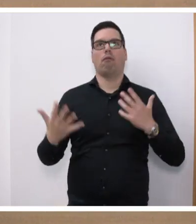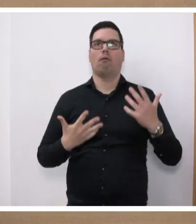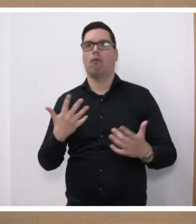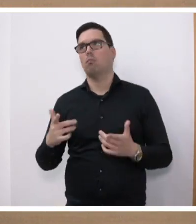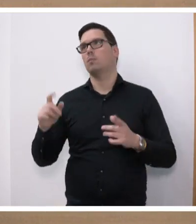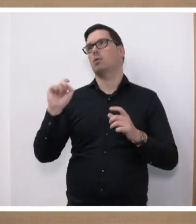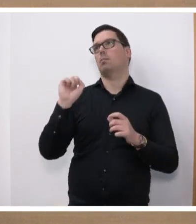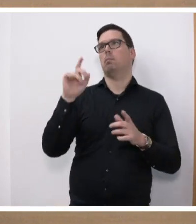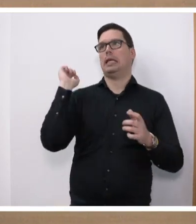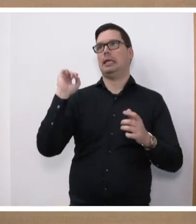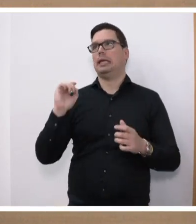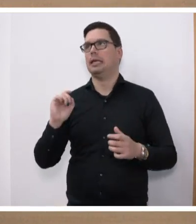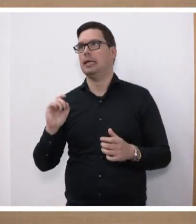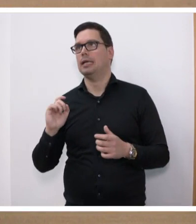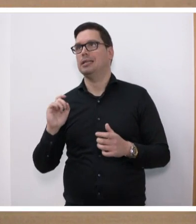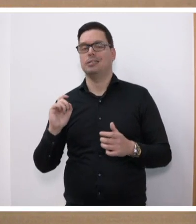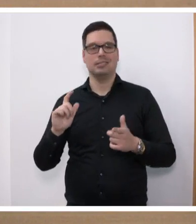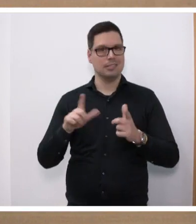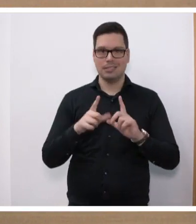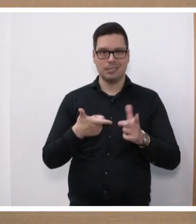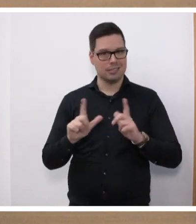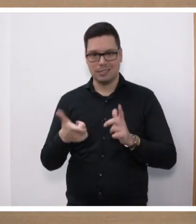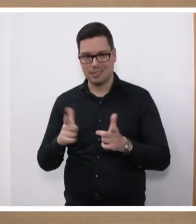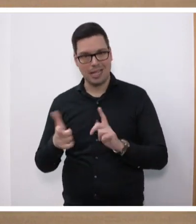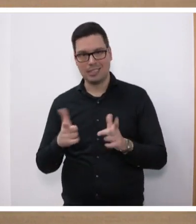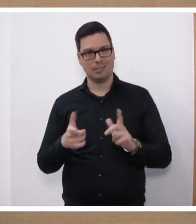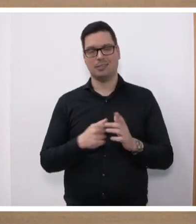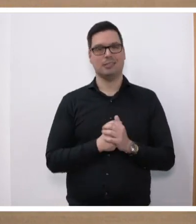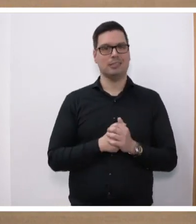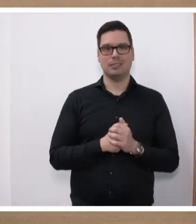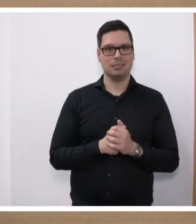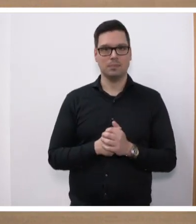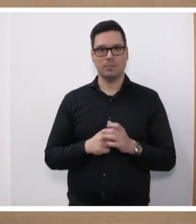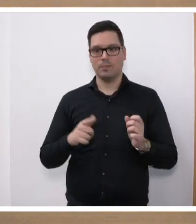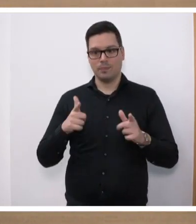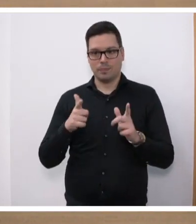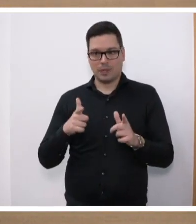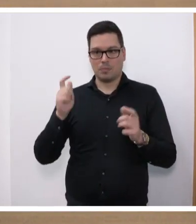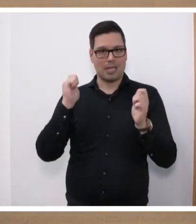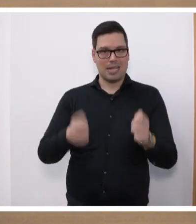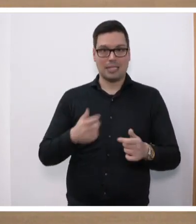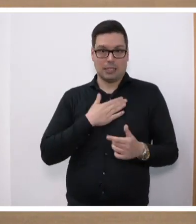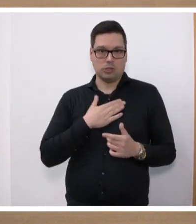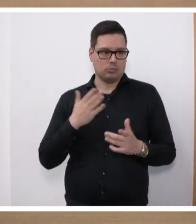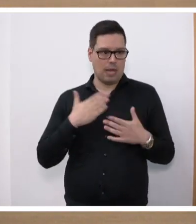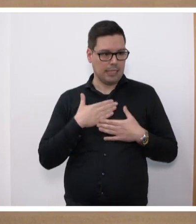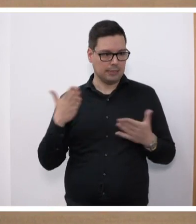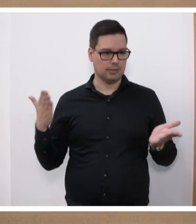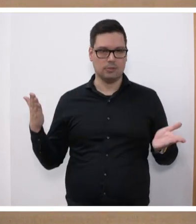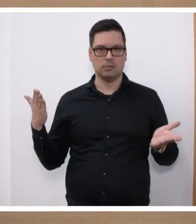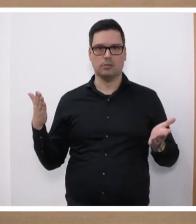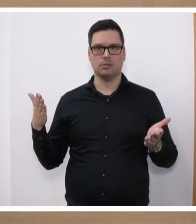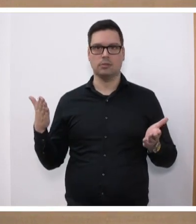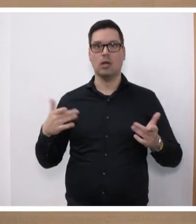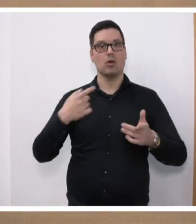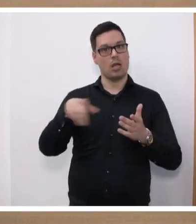Brosa in einem Regierungsbrosa in einem Antrag. Ich kann nur mal sagen, mit diesem Antrag habe ich überhaupt nichts zu tun. Es gibt auch noch durchaus